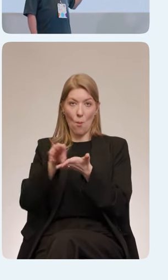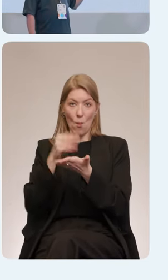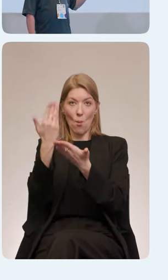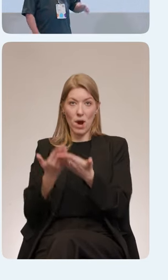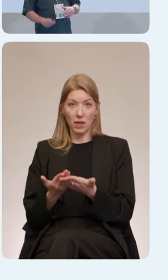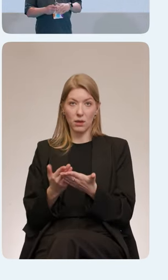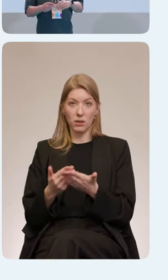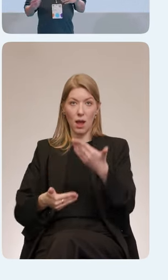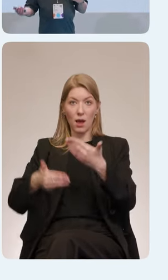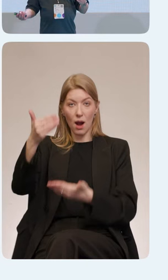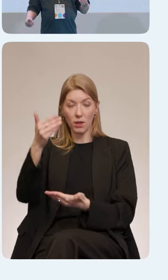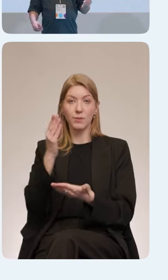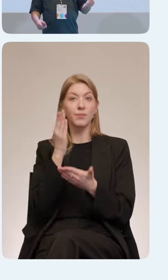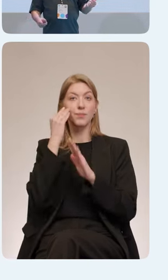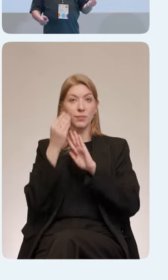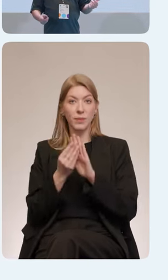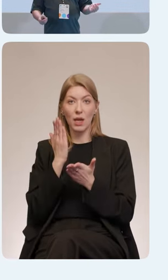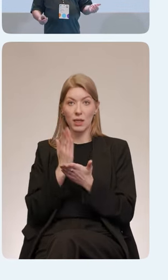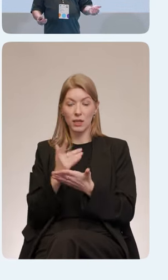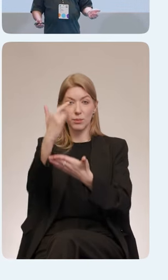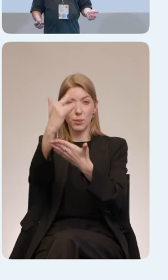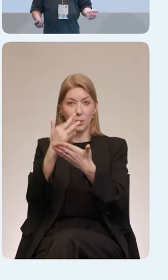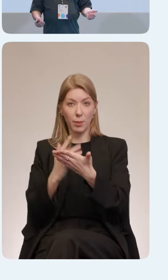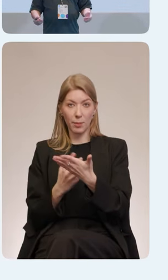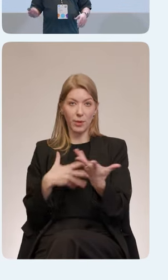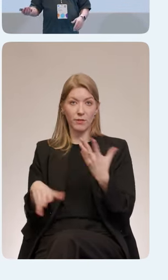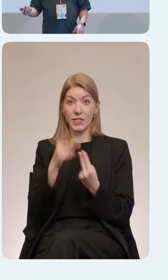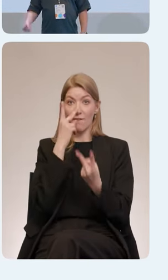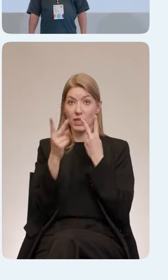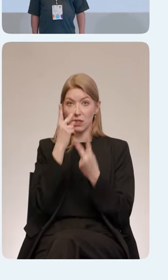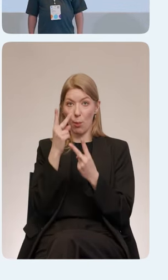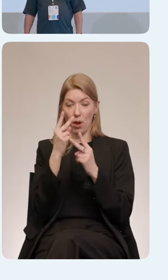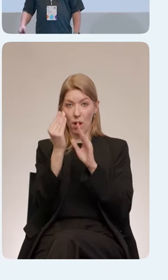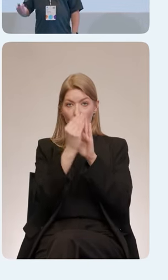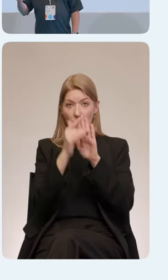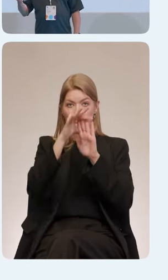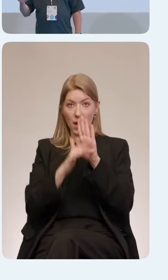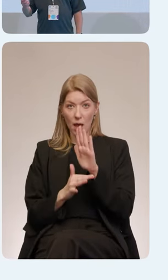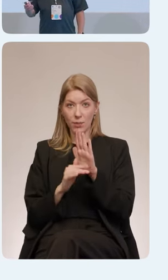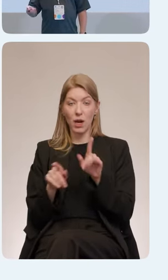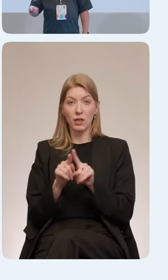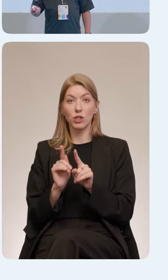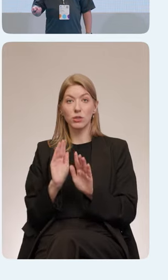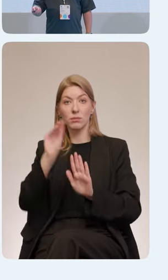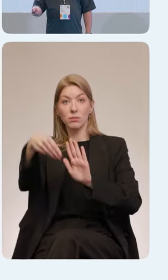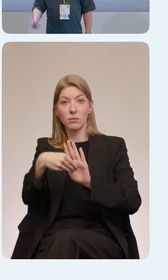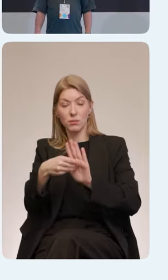у него есть, помимо всех параметров, которые можно в фигме посмотреть, у него есть вот такая вот картинка с описанием.